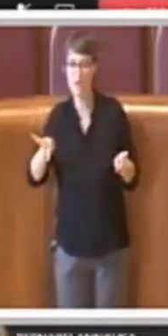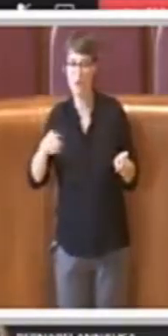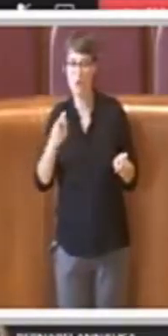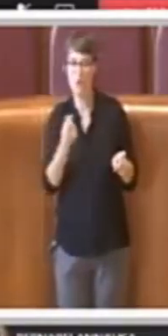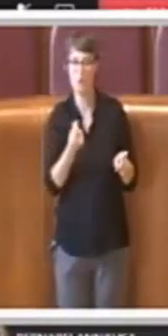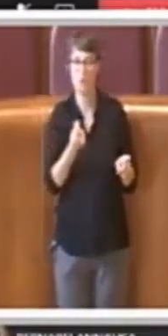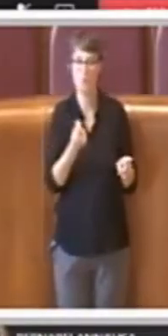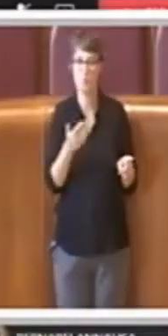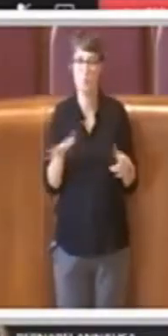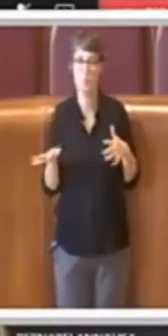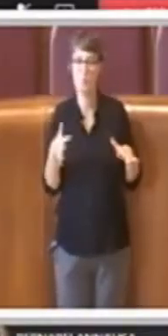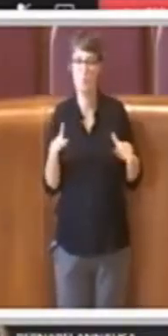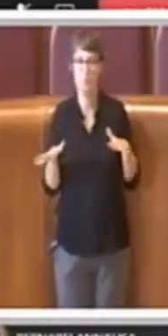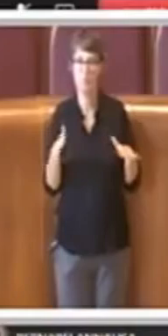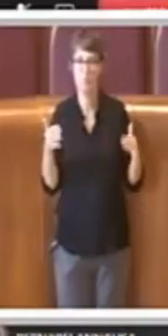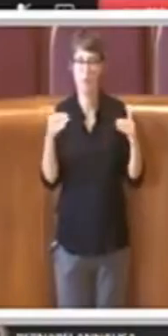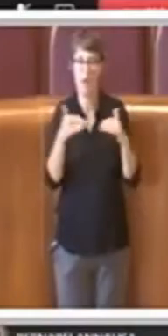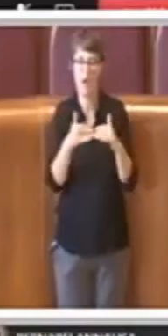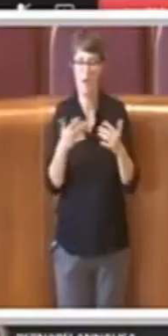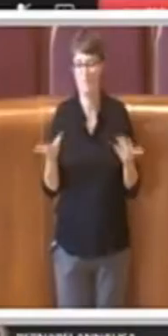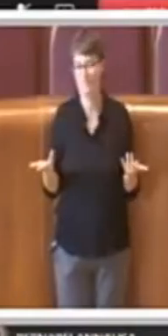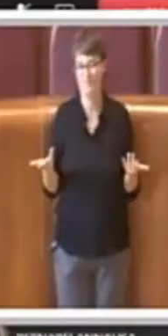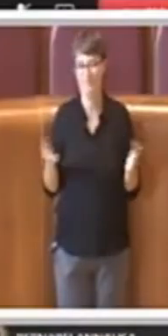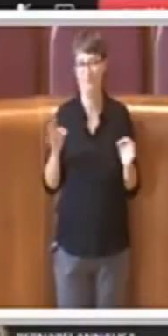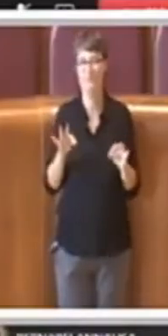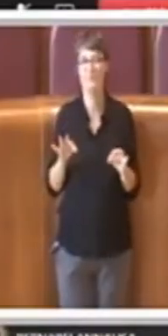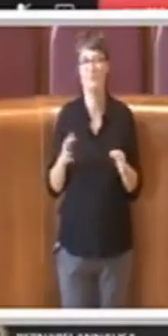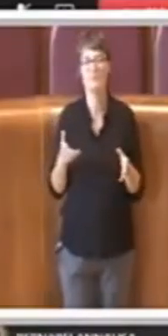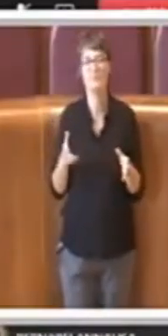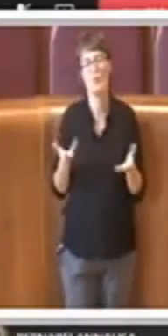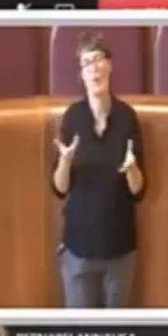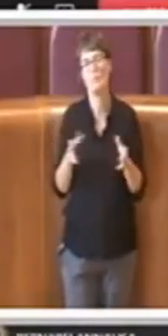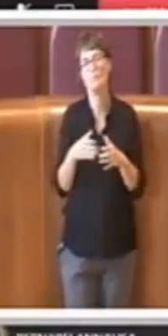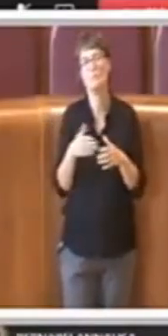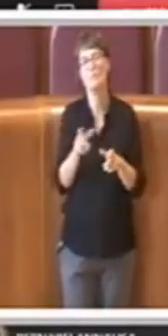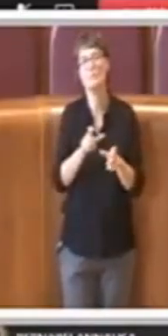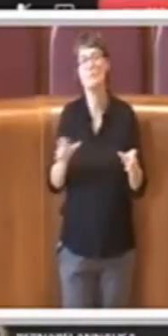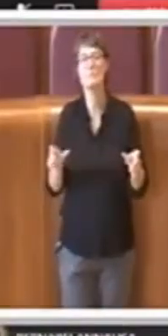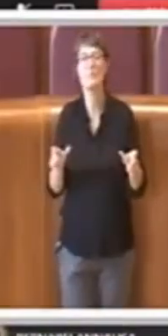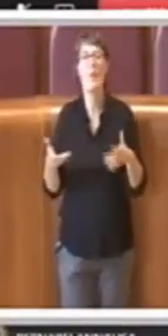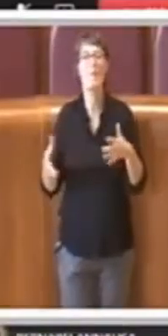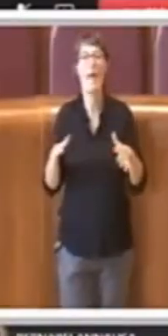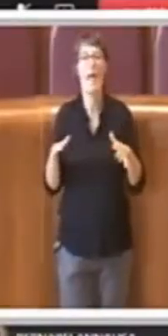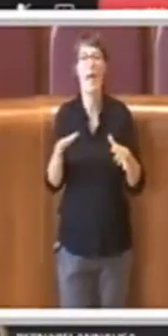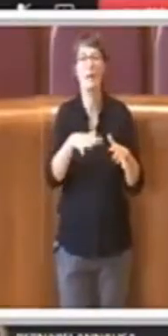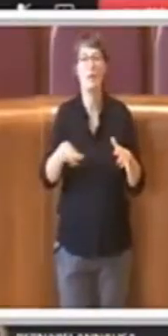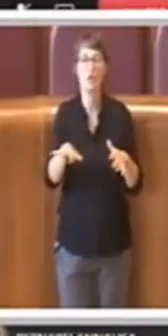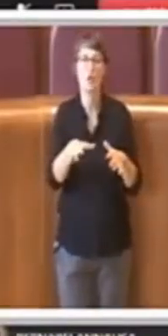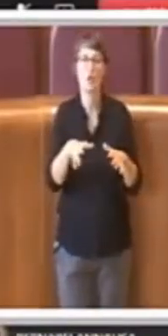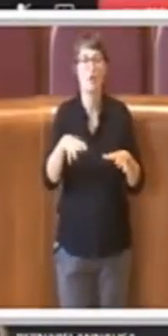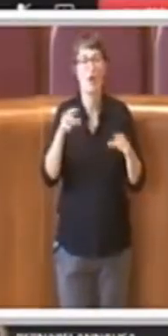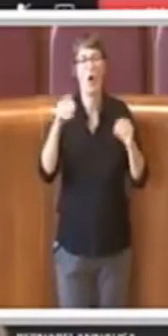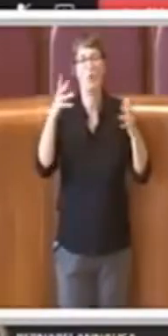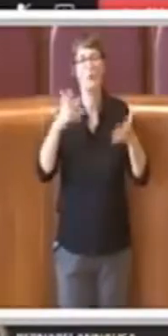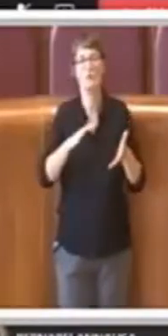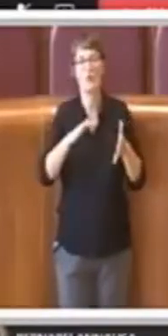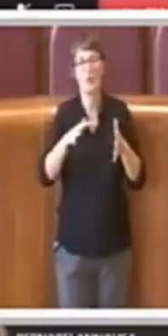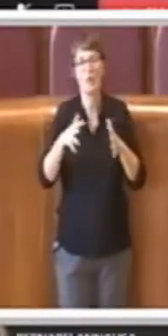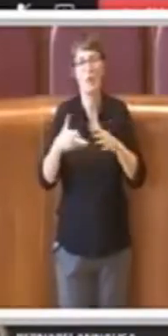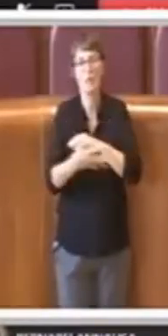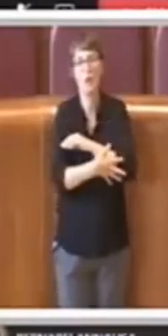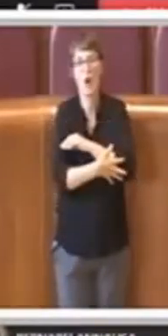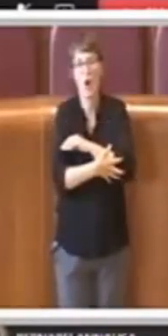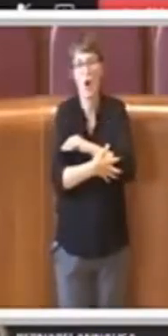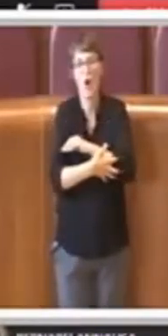perlomeno del ceto medio che ormai è diventato sempre più povero. allora io penso che invece questa delibera sia